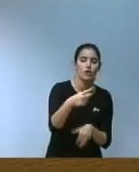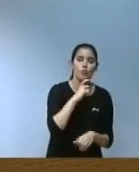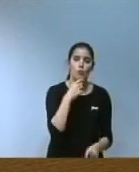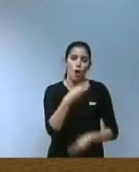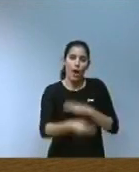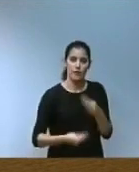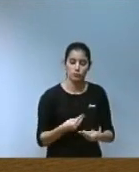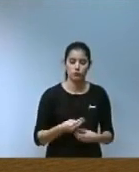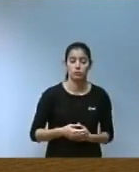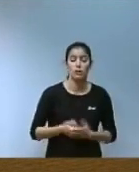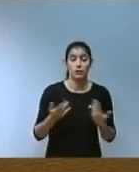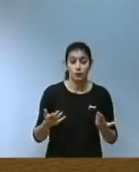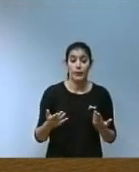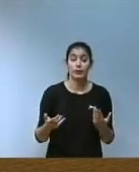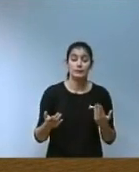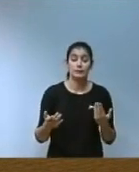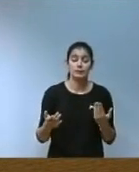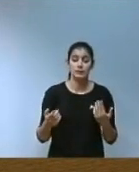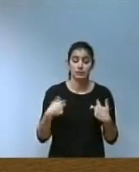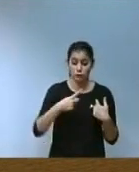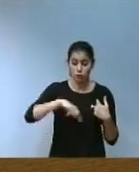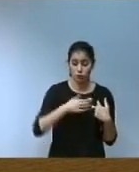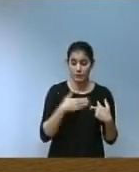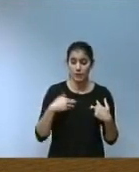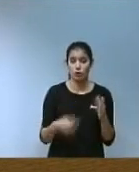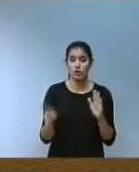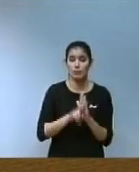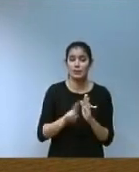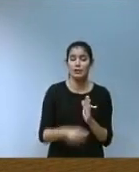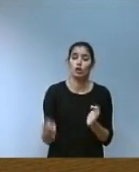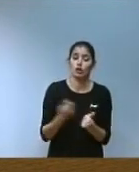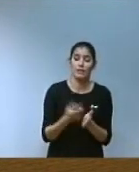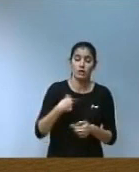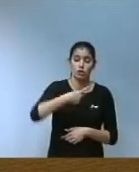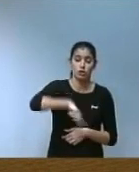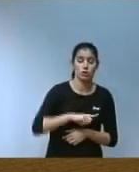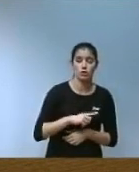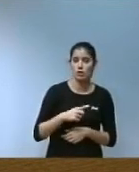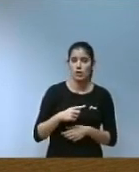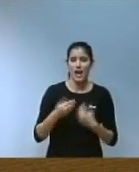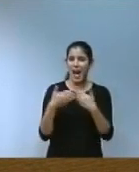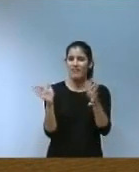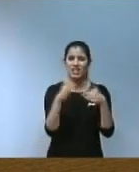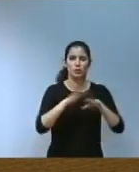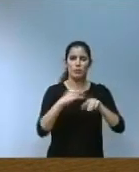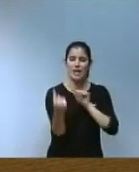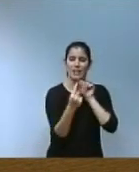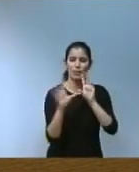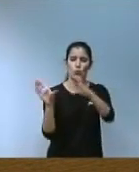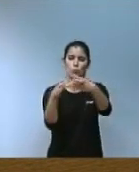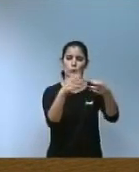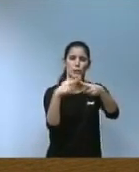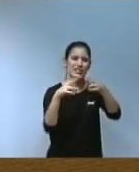així les coses vull reiterar la predisposició total i incondicional de diàleg i col·laboració amb tots els grups